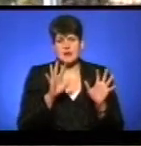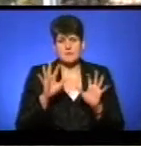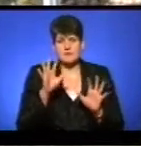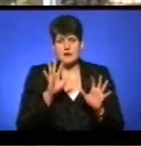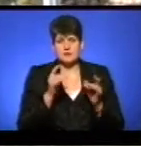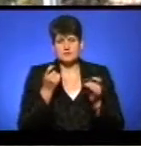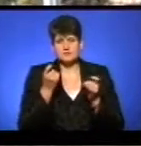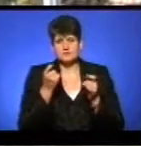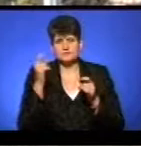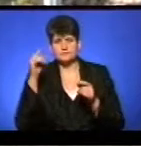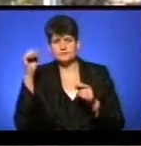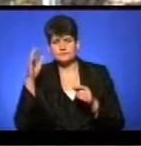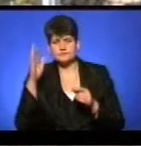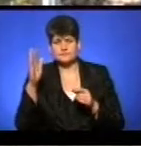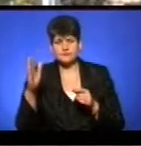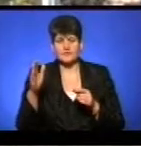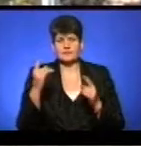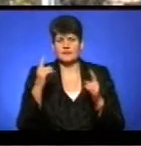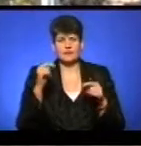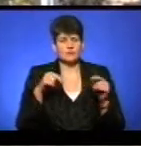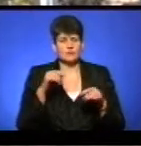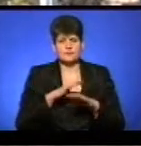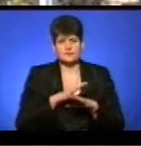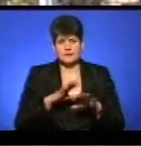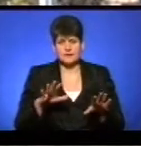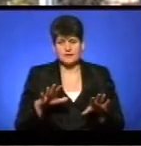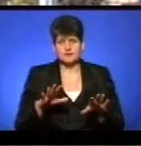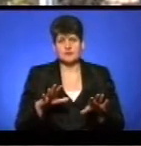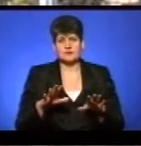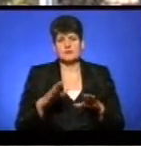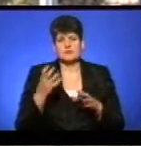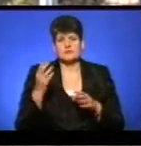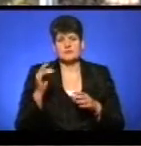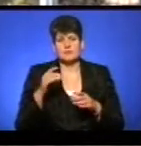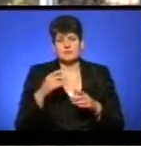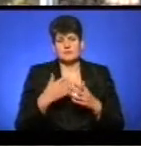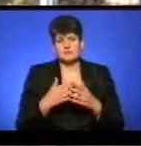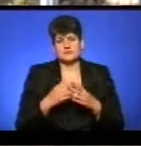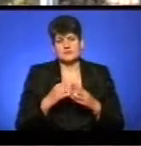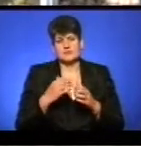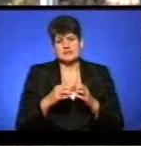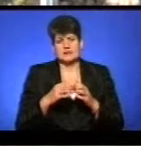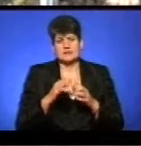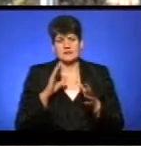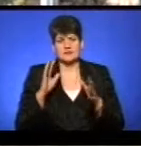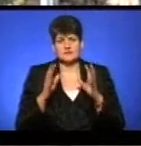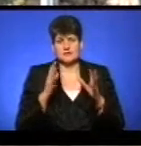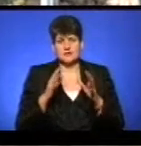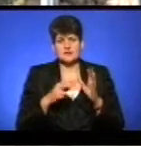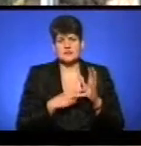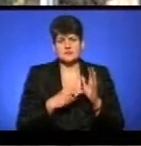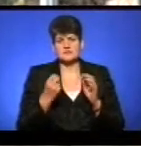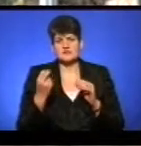проясненнями, істотних опадів не очікуємо. Південно-східні вітри, помірної швидкості 7-12 метрів за